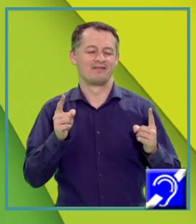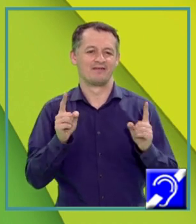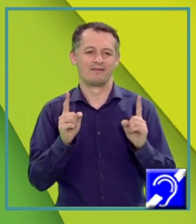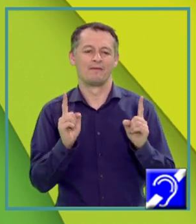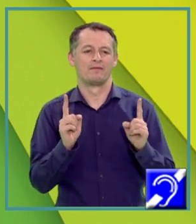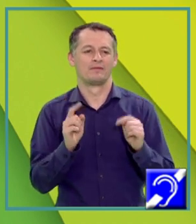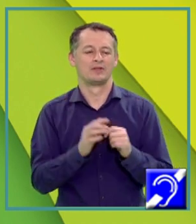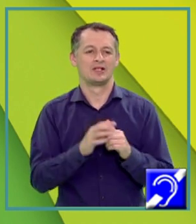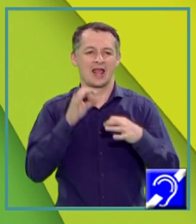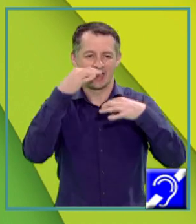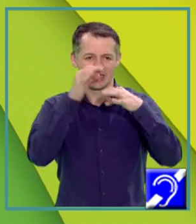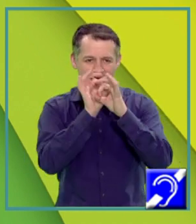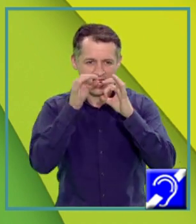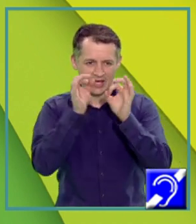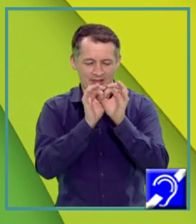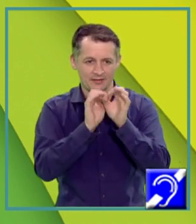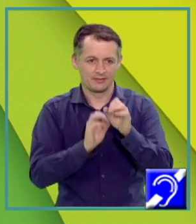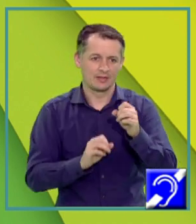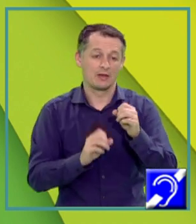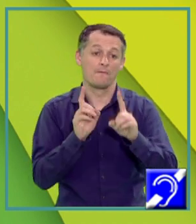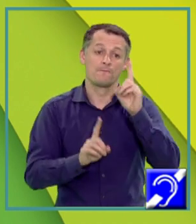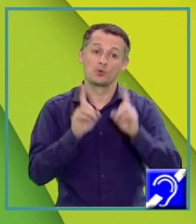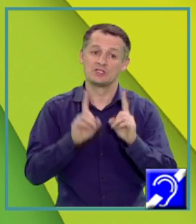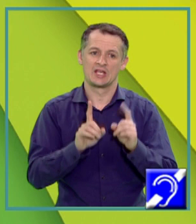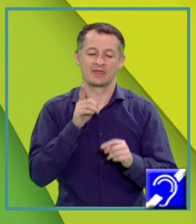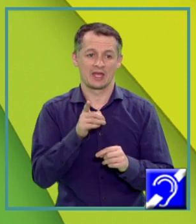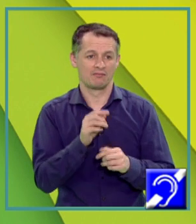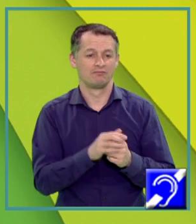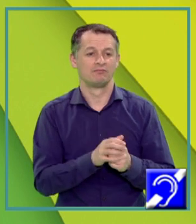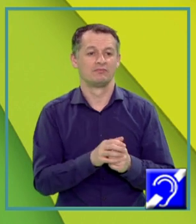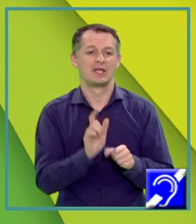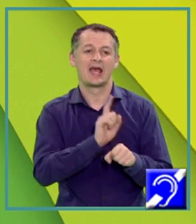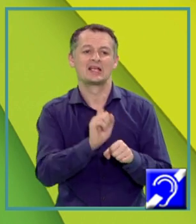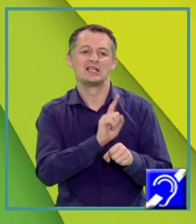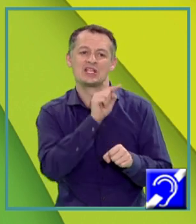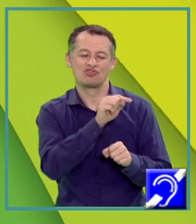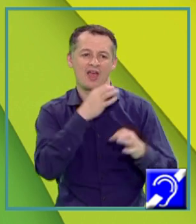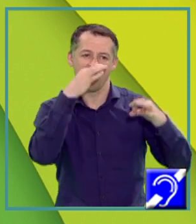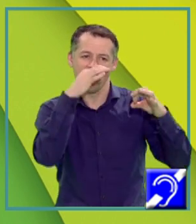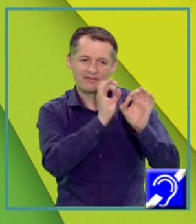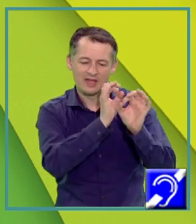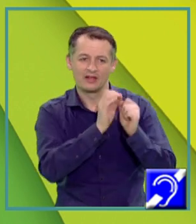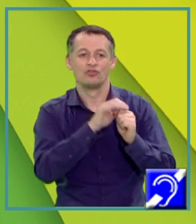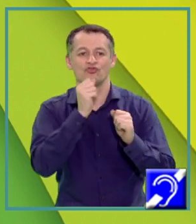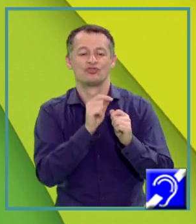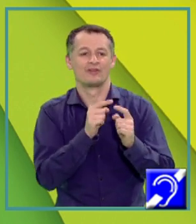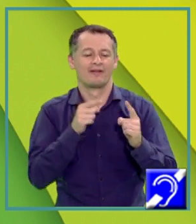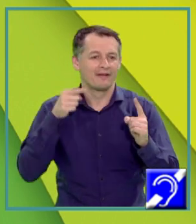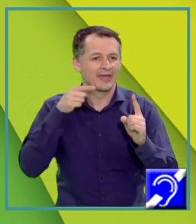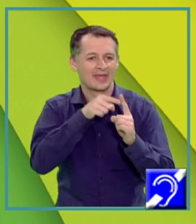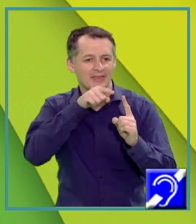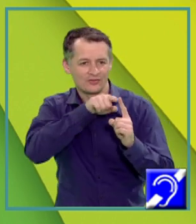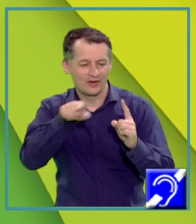a lentilei În funcție de caracteristicile lentilei și de indicele de